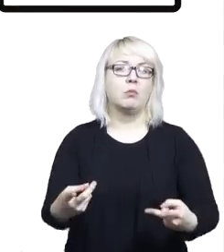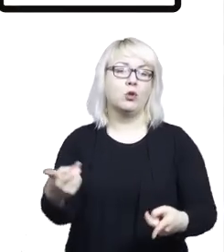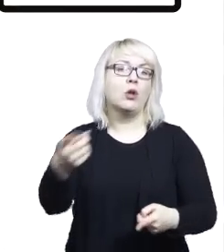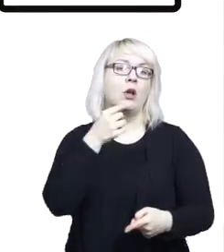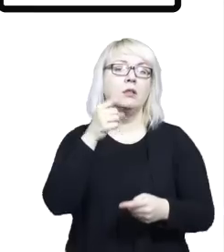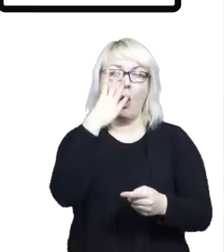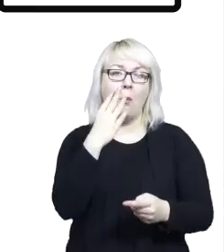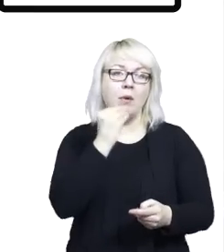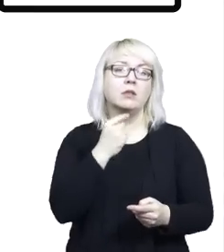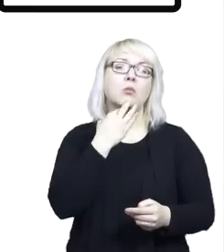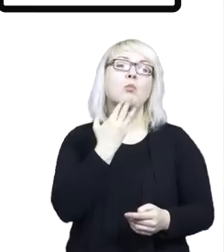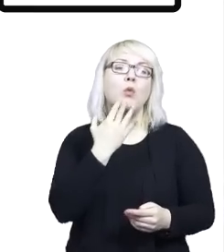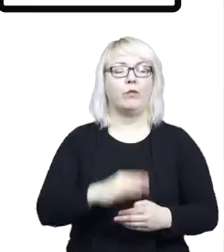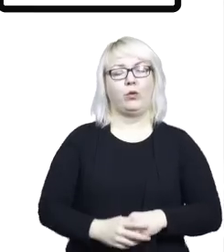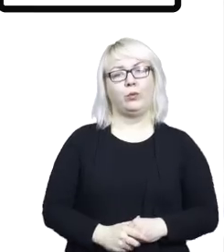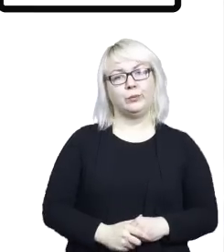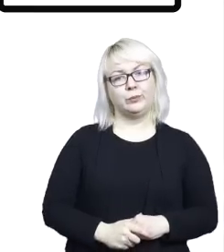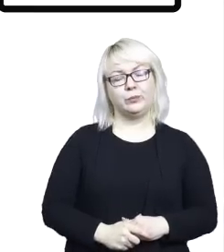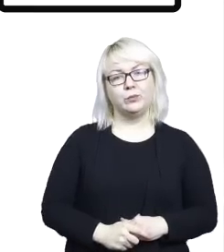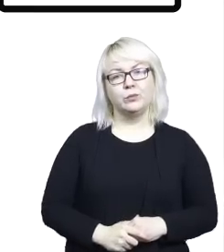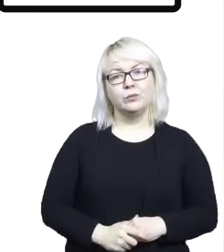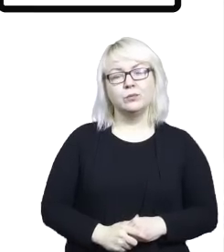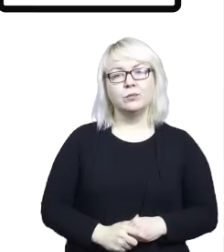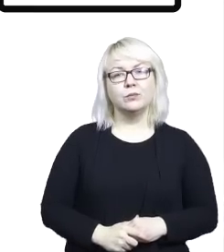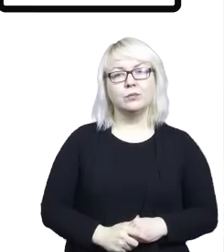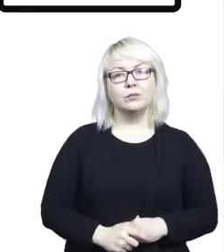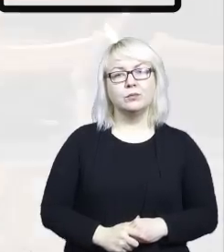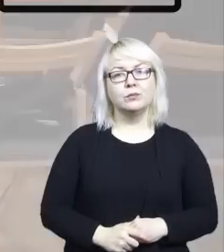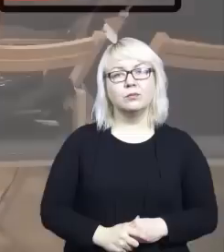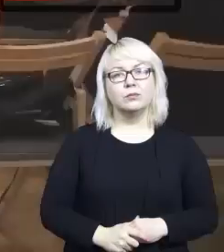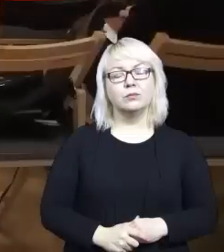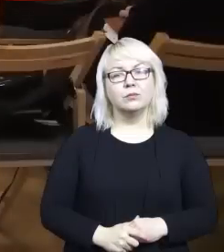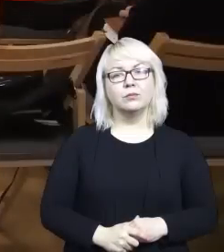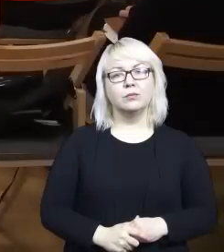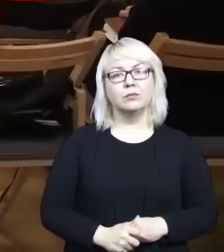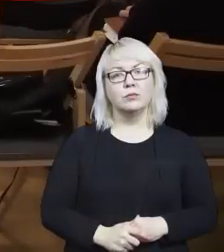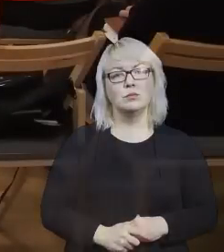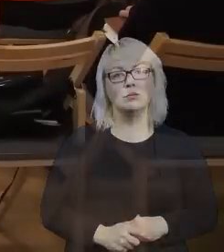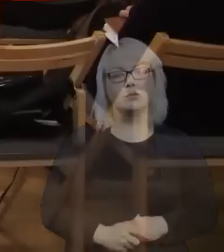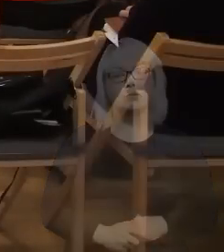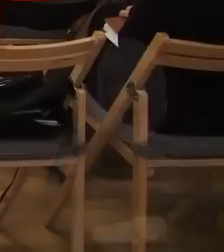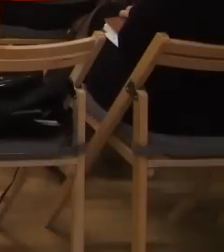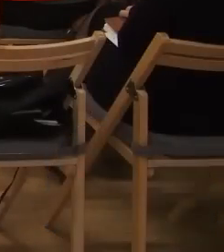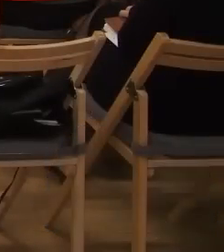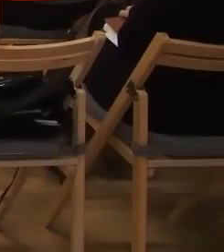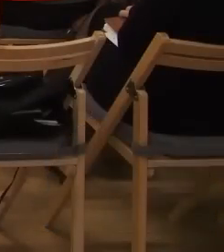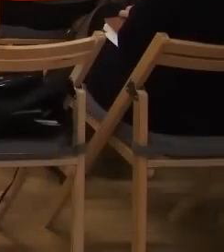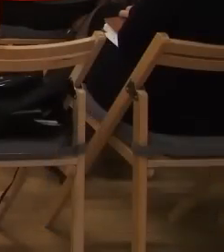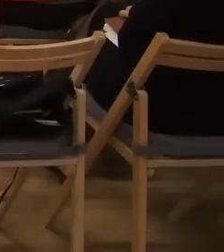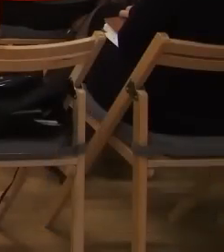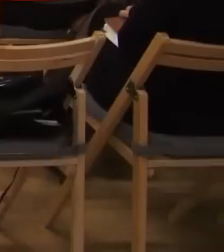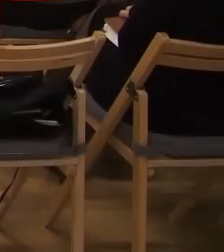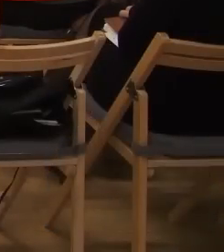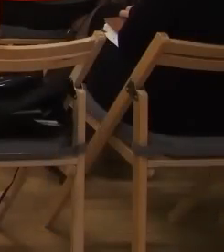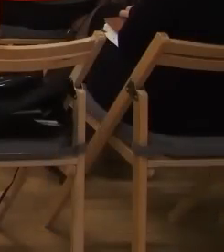związanych z niepełnosprawnością, czy w ogóle różnych grup odbiorców, te znaki mogą mówić. Dobrze? Czyli to, co jest